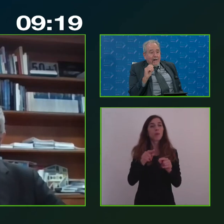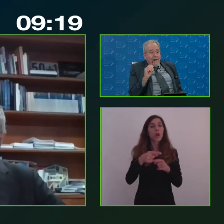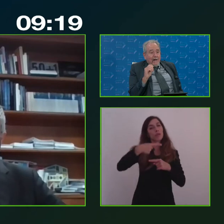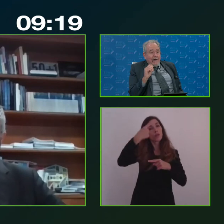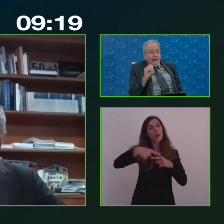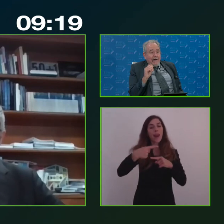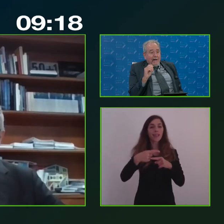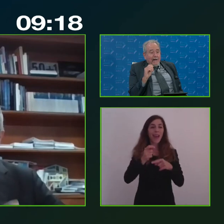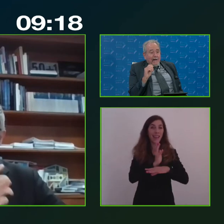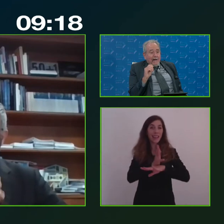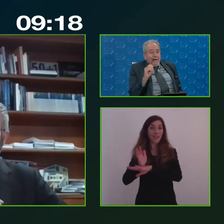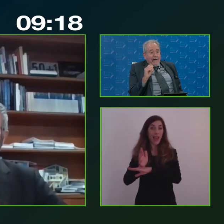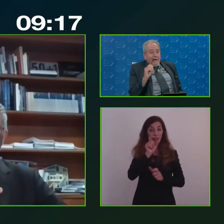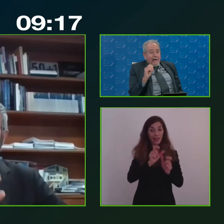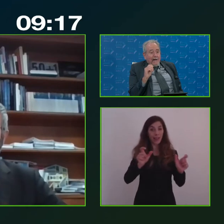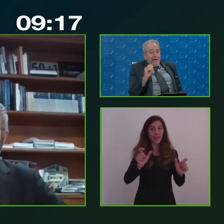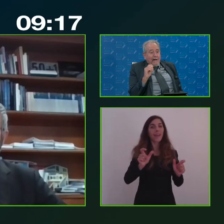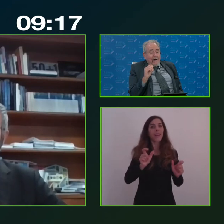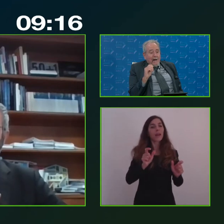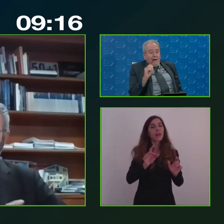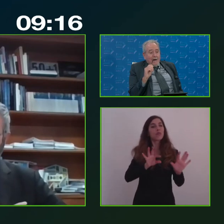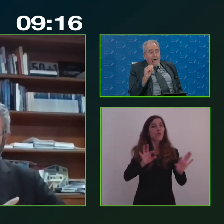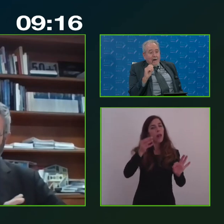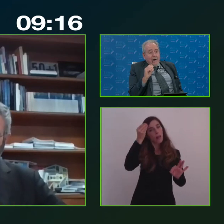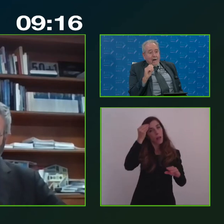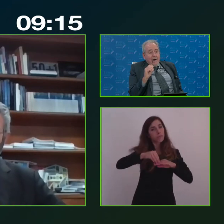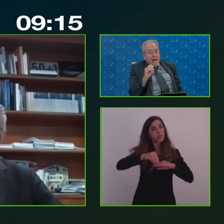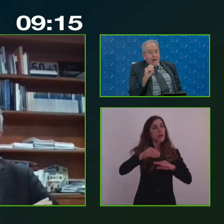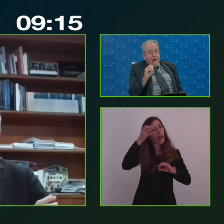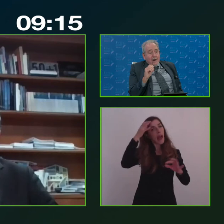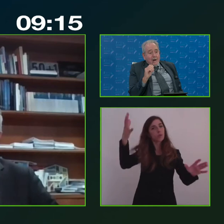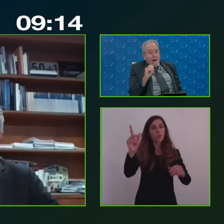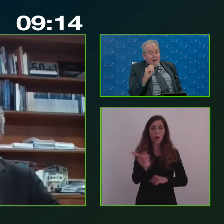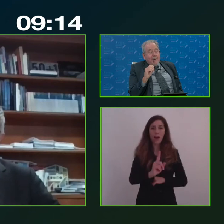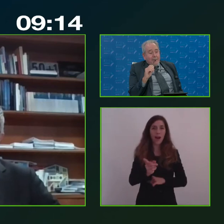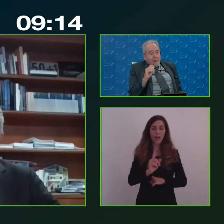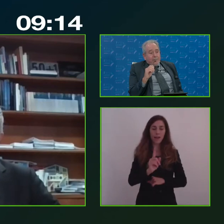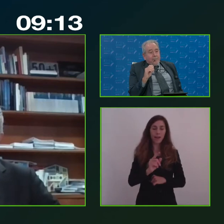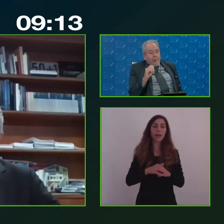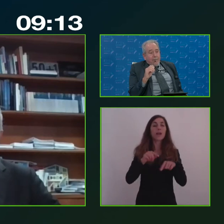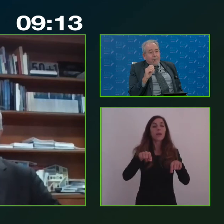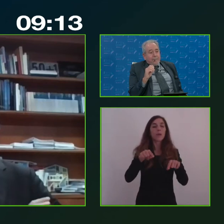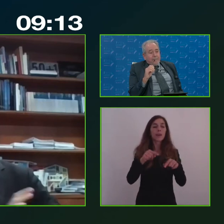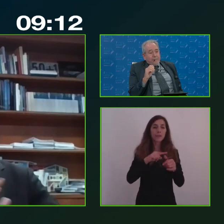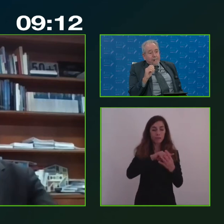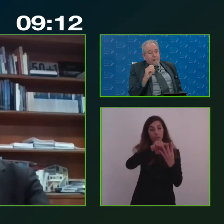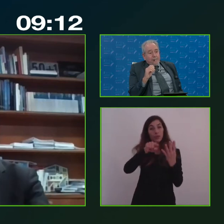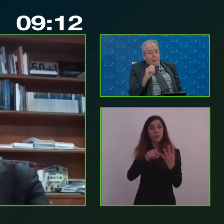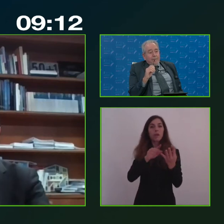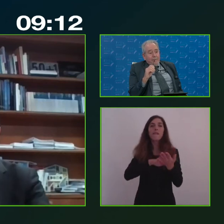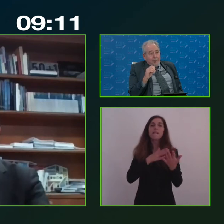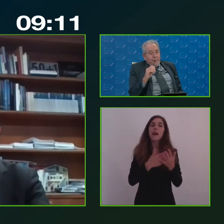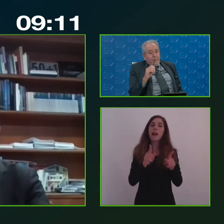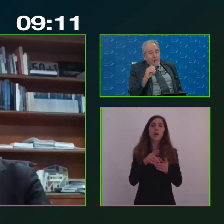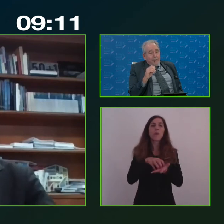è casuale perché questi pilastri sono al tempo stesso il presupposto del piano e anche l